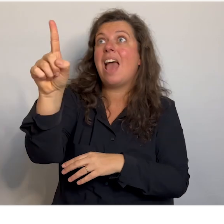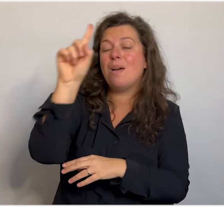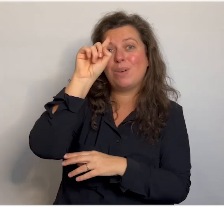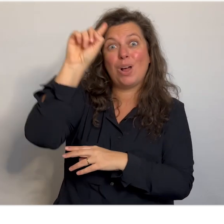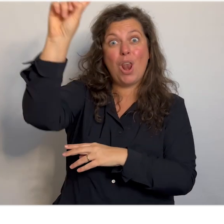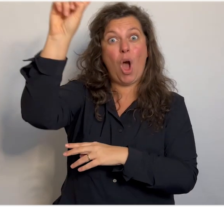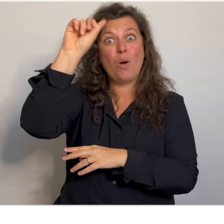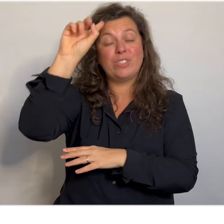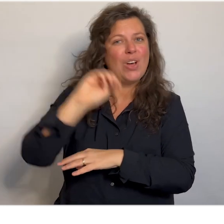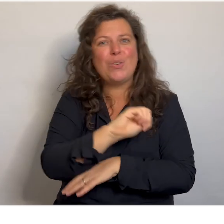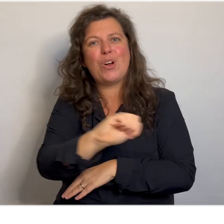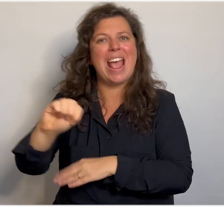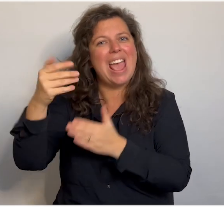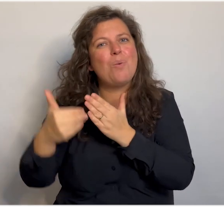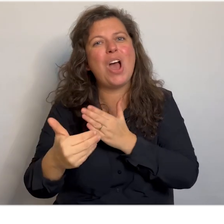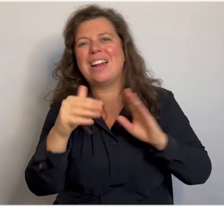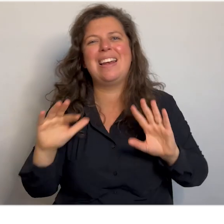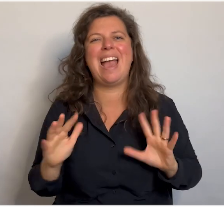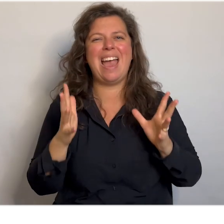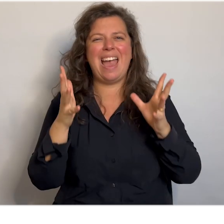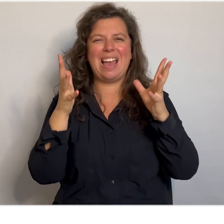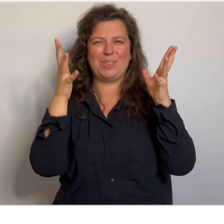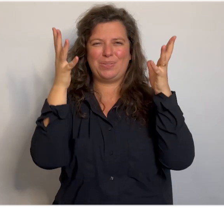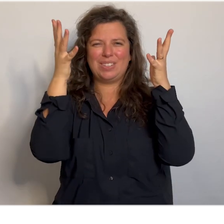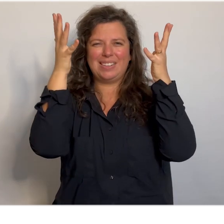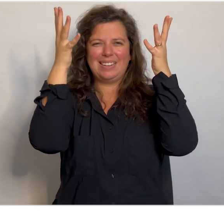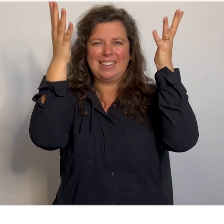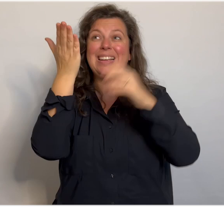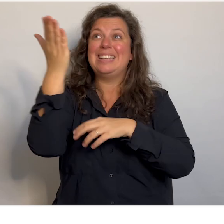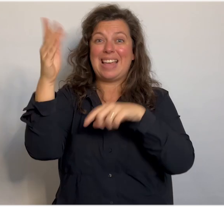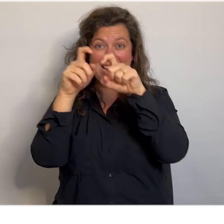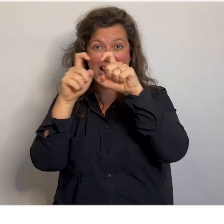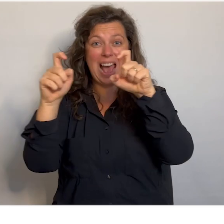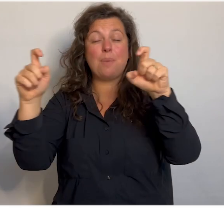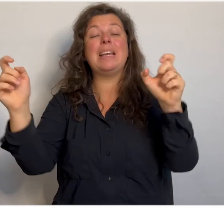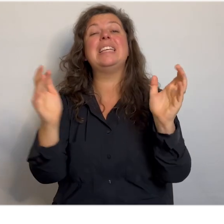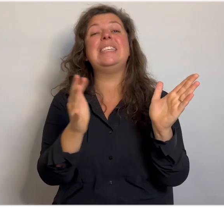gelooft voor eeuwig leeft. Zijn naam is